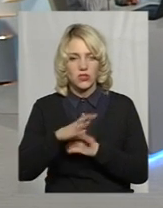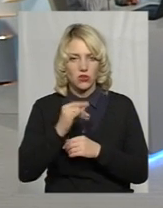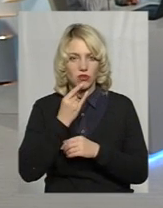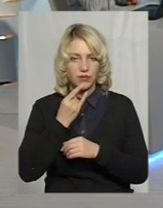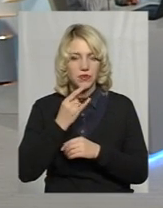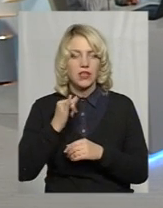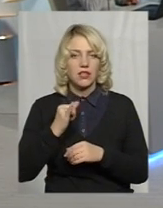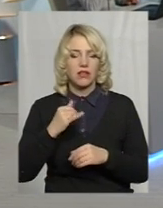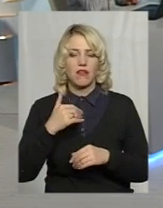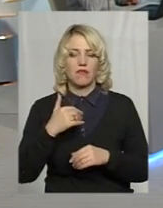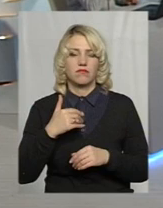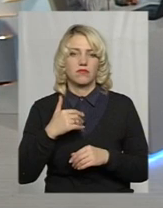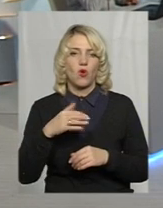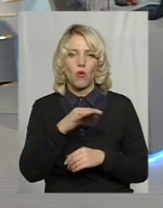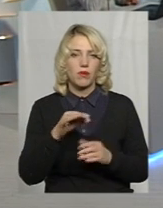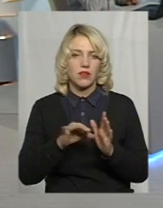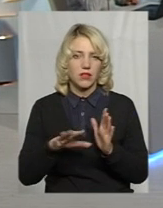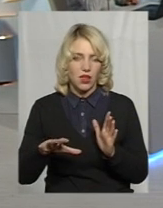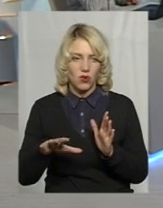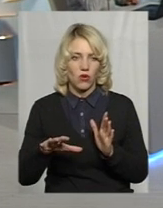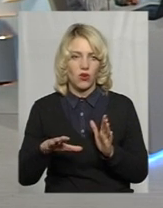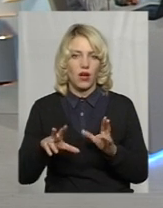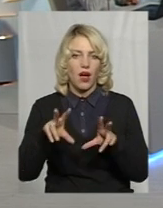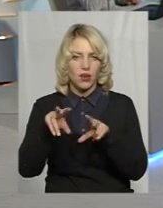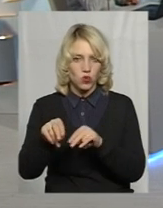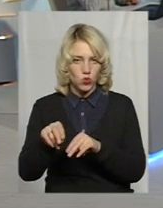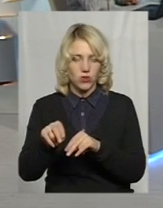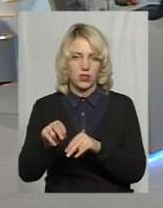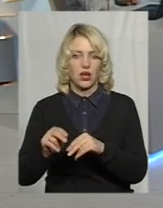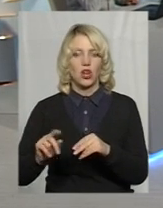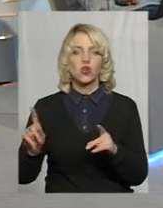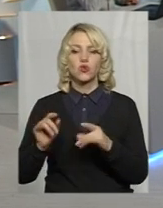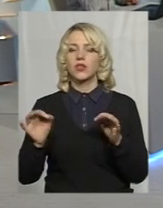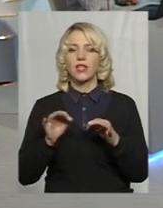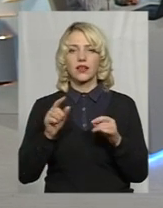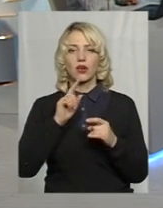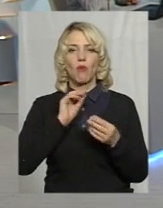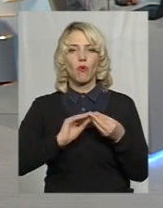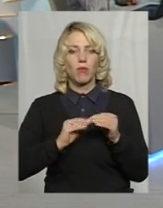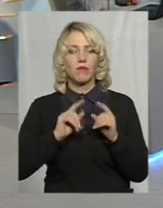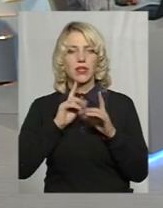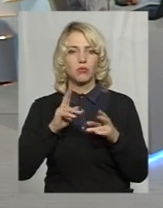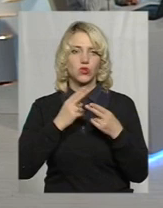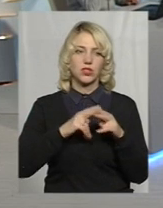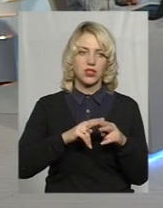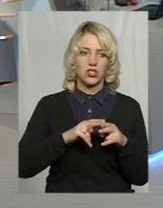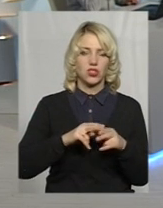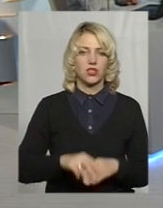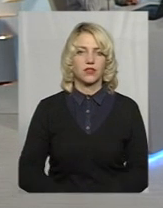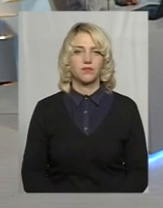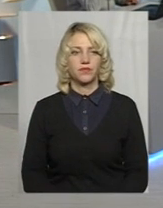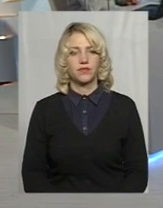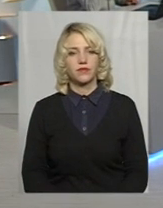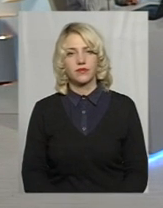вона гарантує, що ніяких проблем не буде технічних з цієї точки зору.